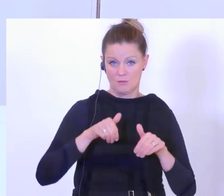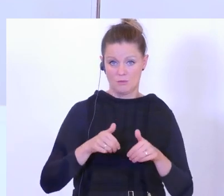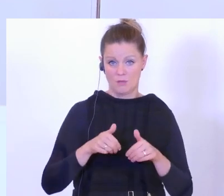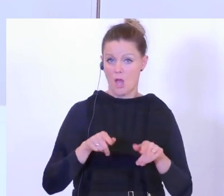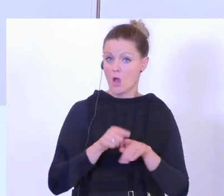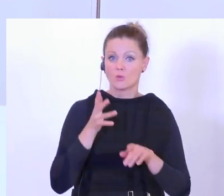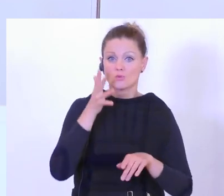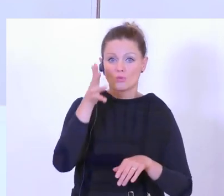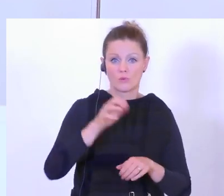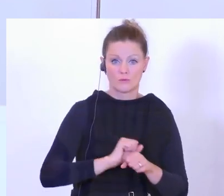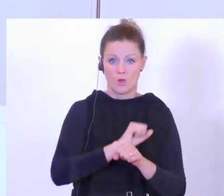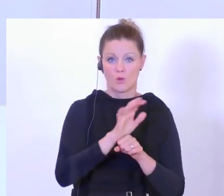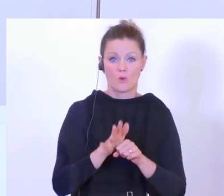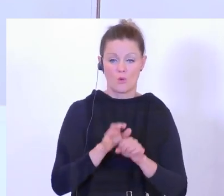Coronavirus.